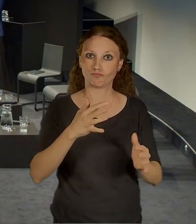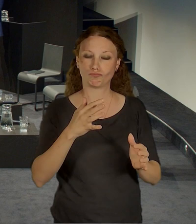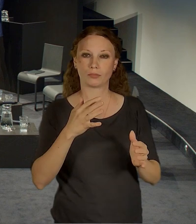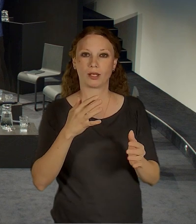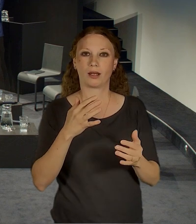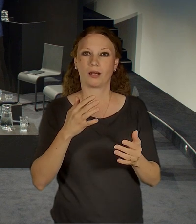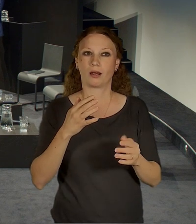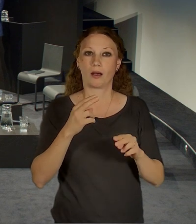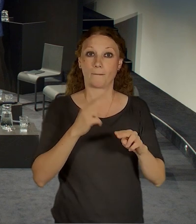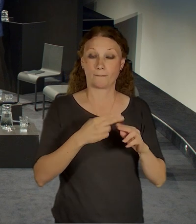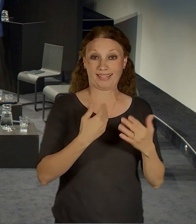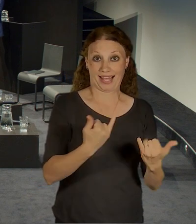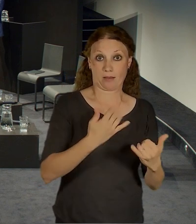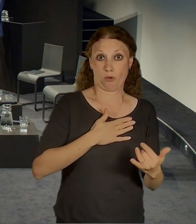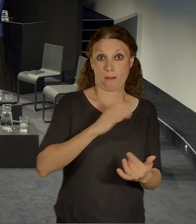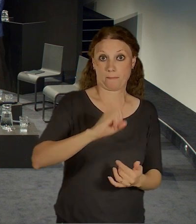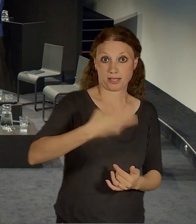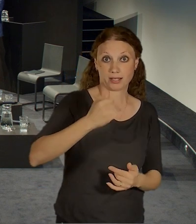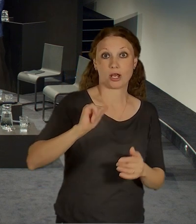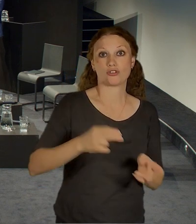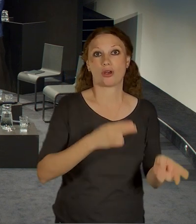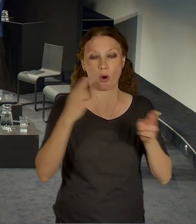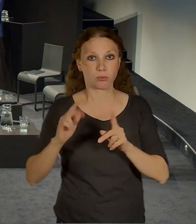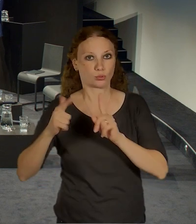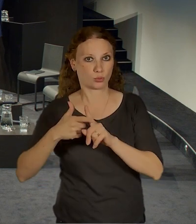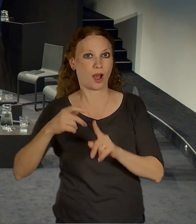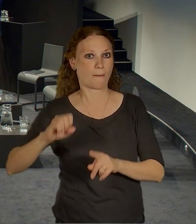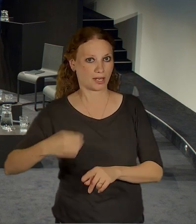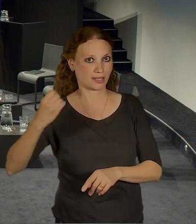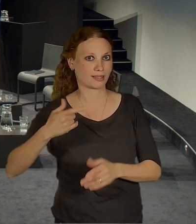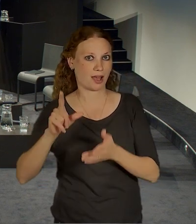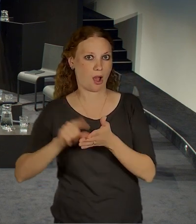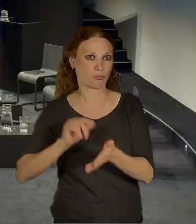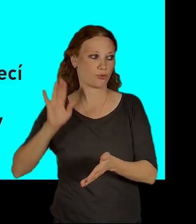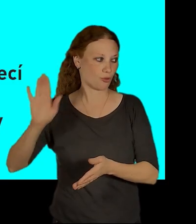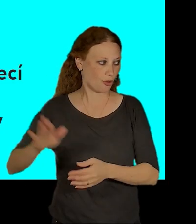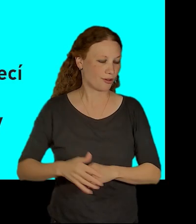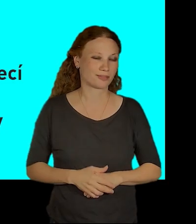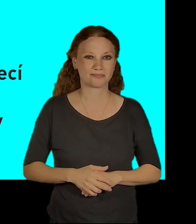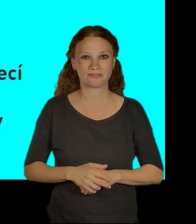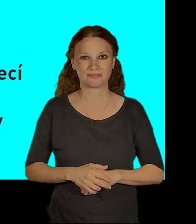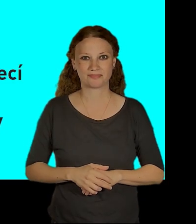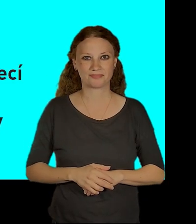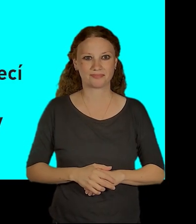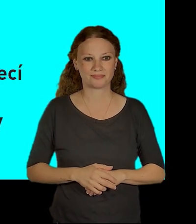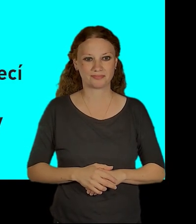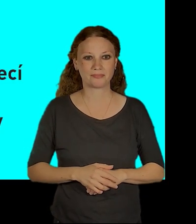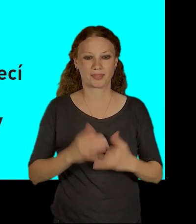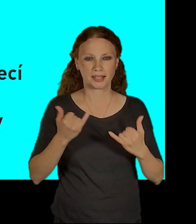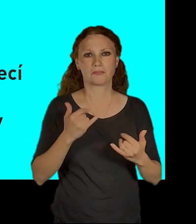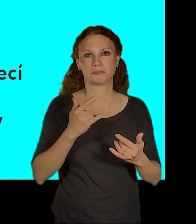přímo od autora. To znamená, vydržte a já to teďka vezmu spíš jenom takhletem světem. Ten